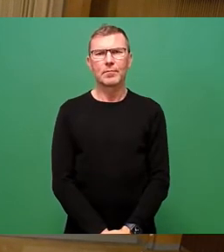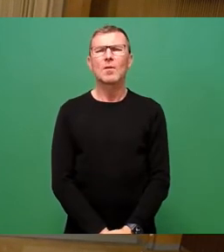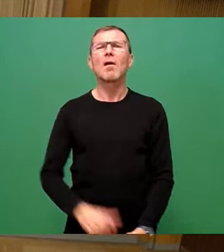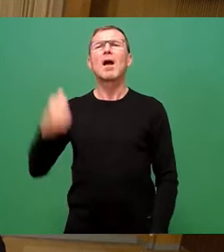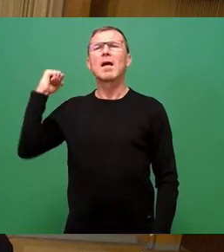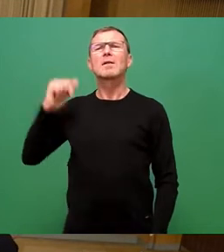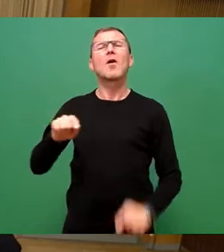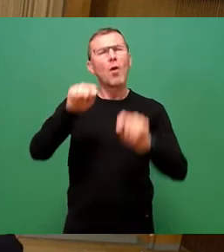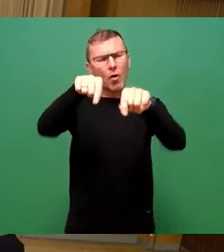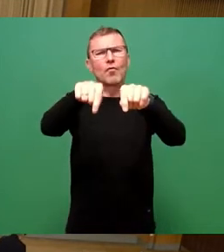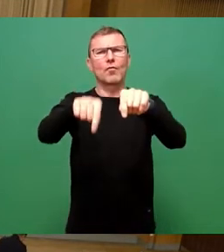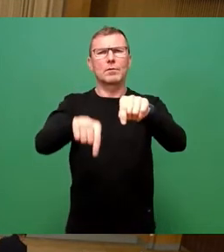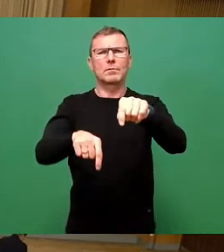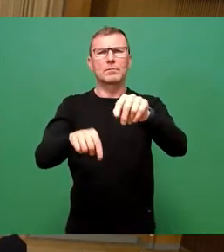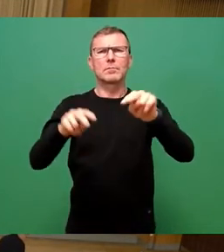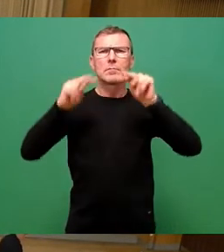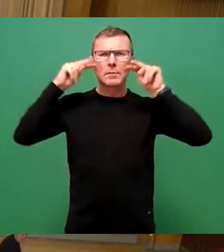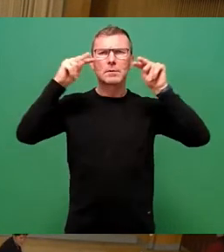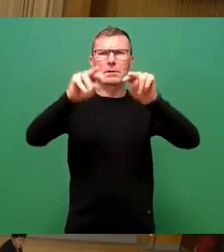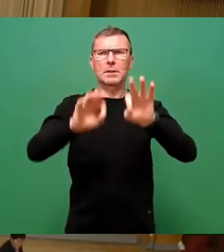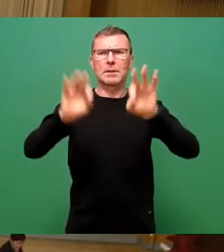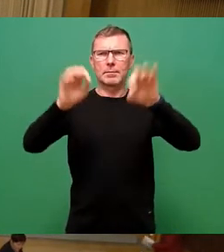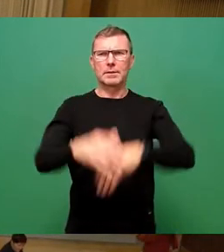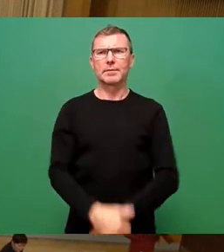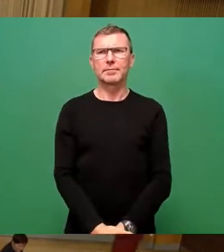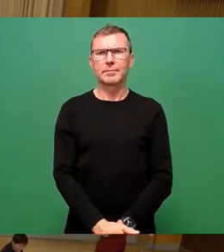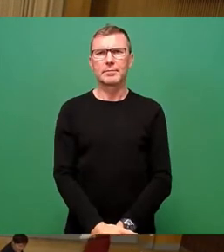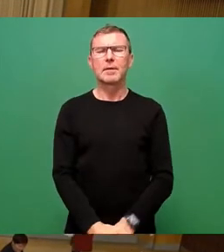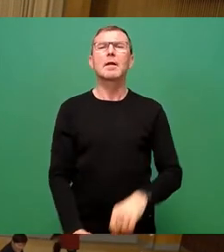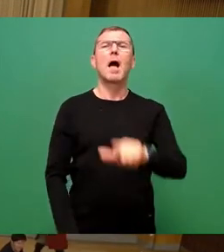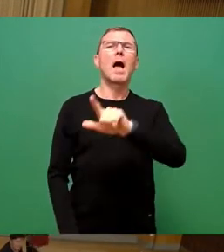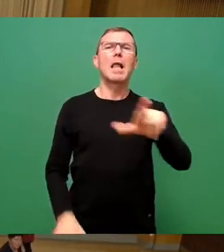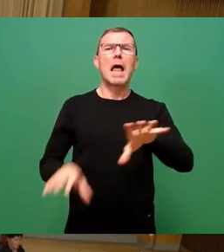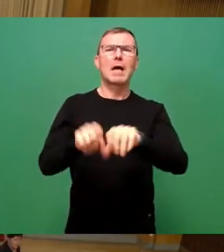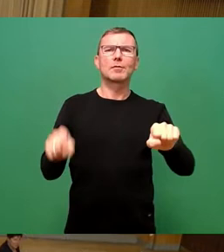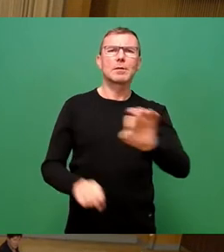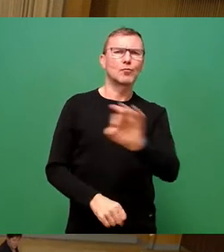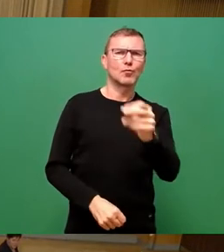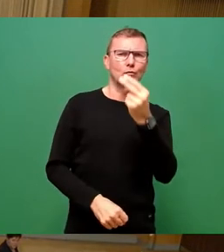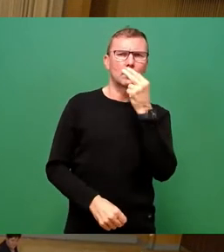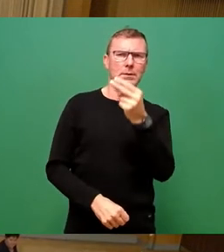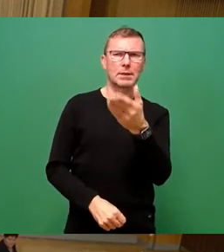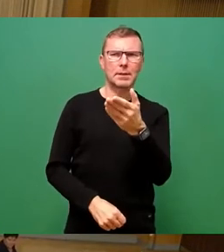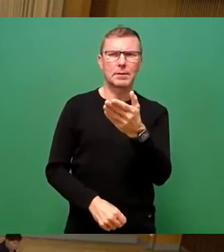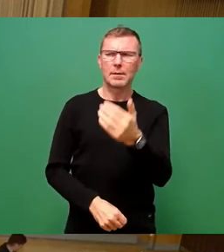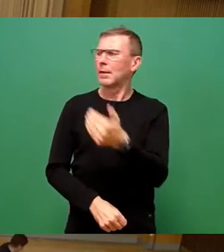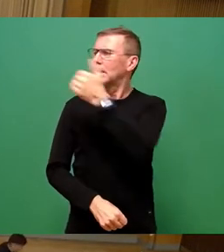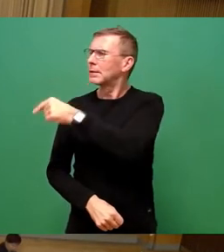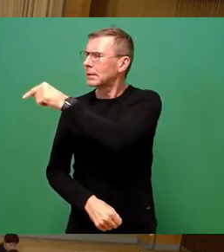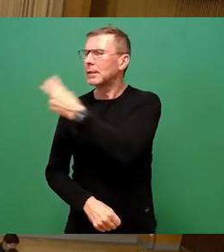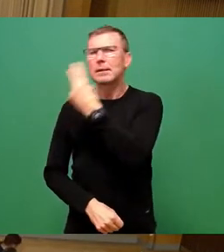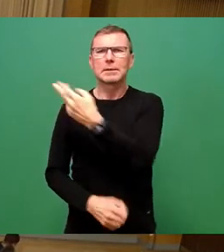im Livestream wunderbar zu sehen. An der Seite sieht man Sie nicht